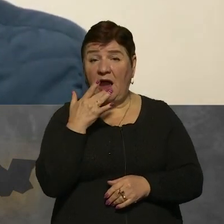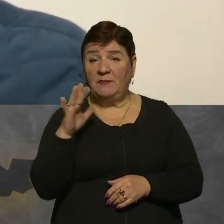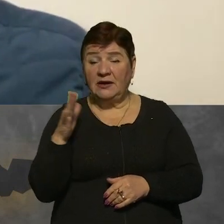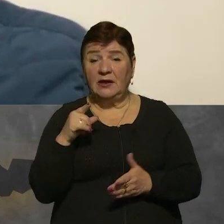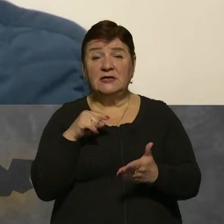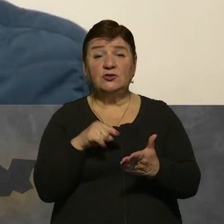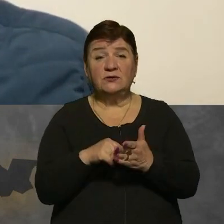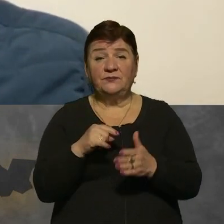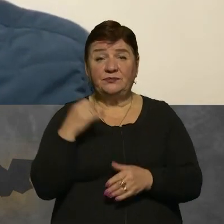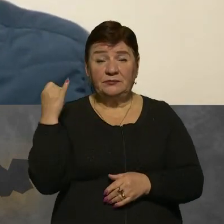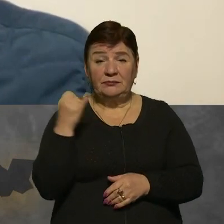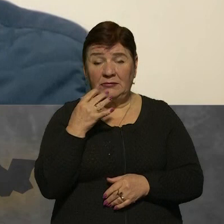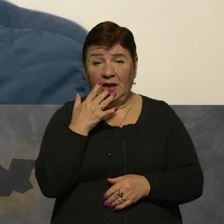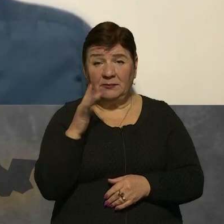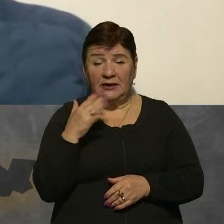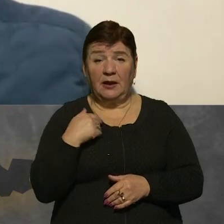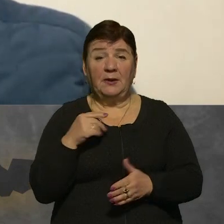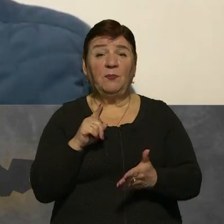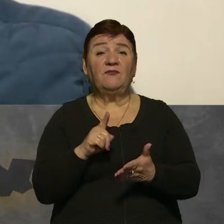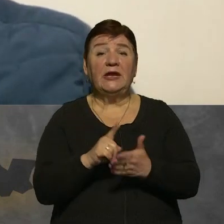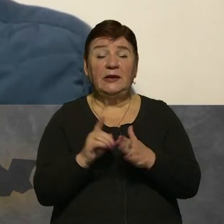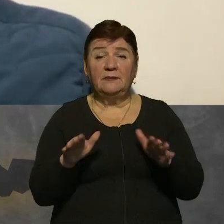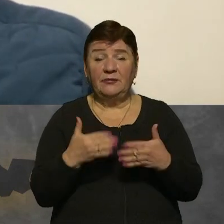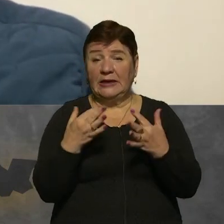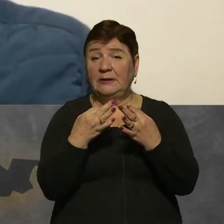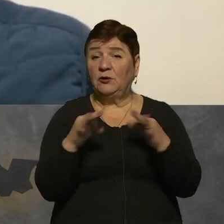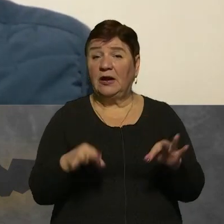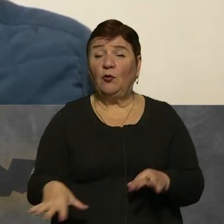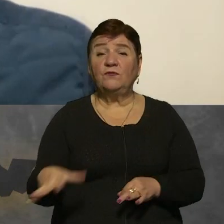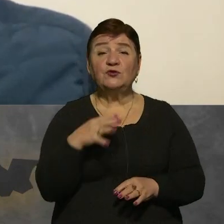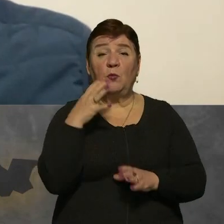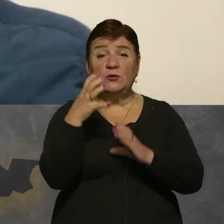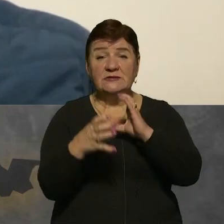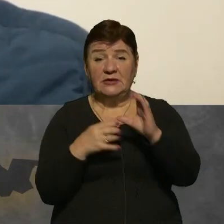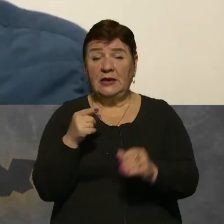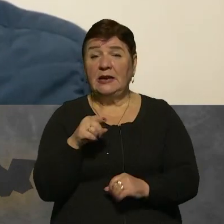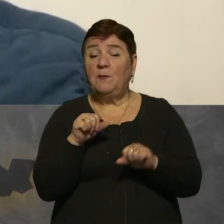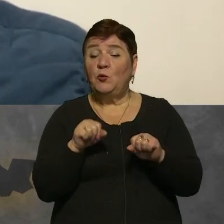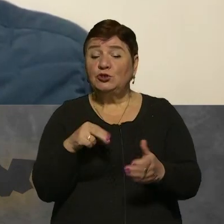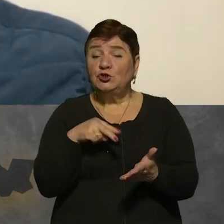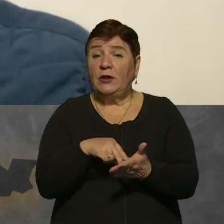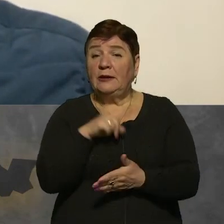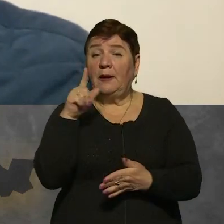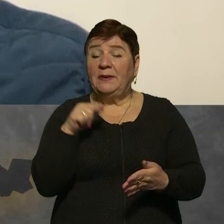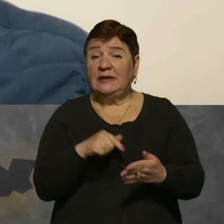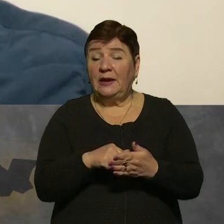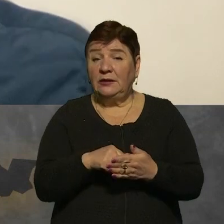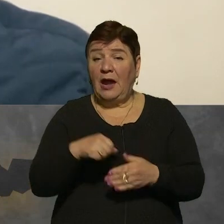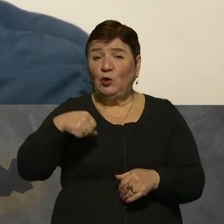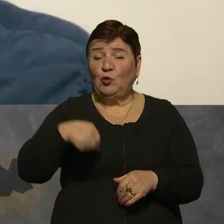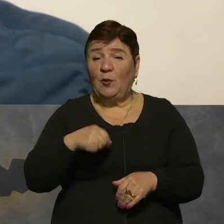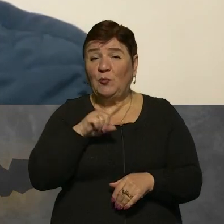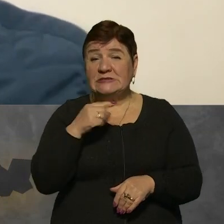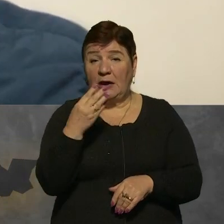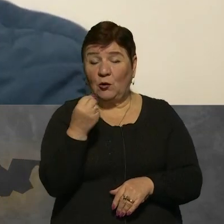І з точки зору національних інтересів США ми повинні підтримувати демократії в усьому світі. І там може стояти лише питання торгу за гроші. Тобто,